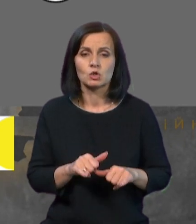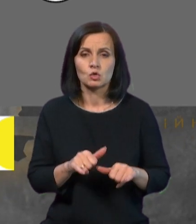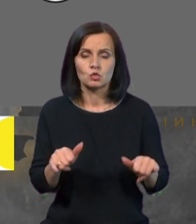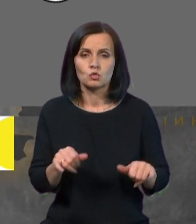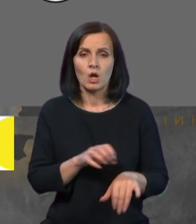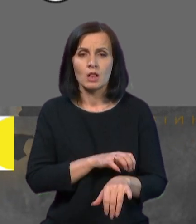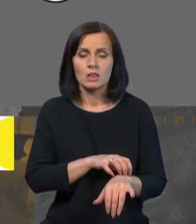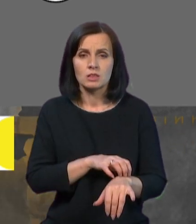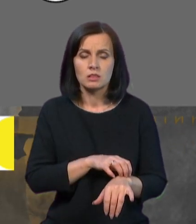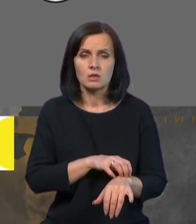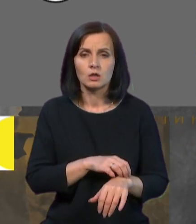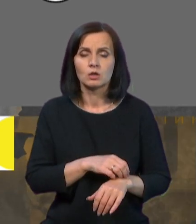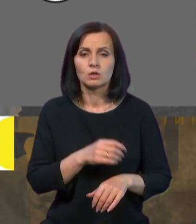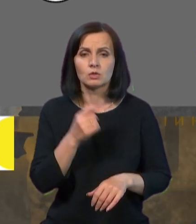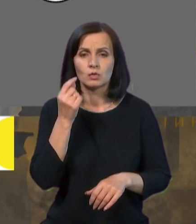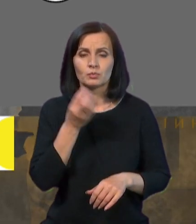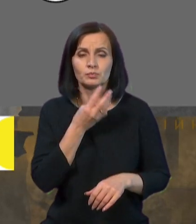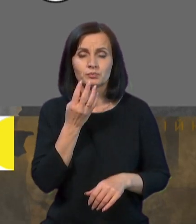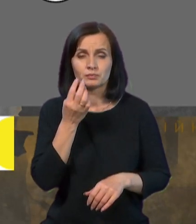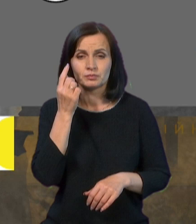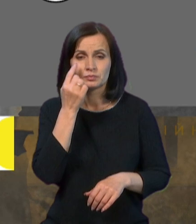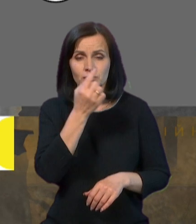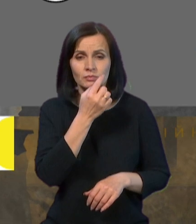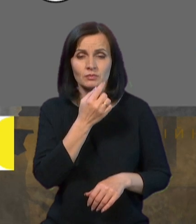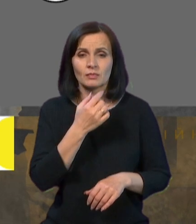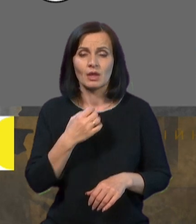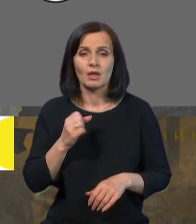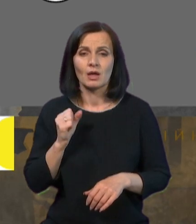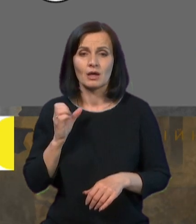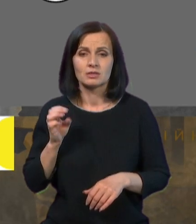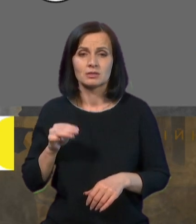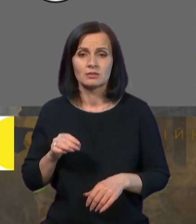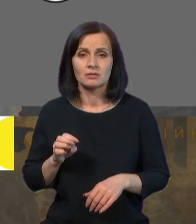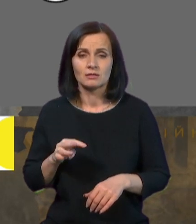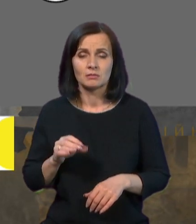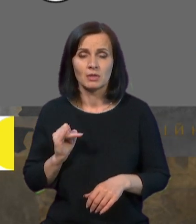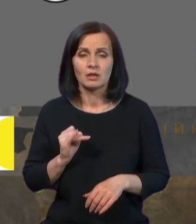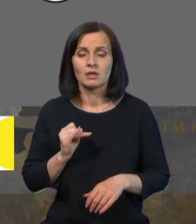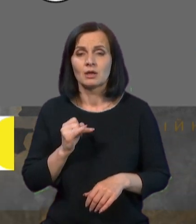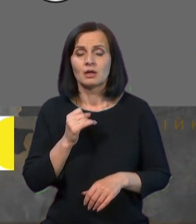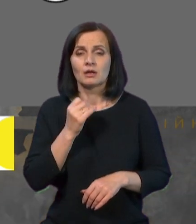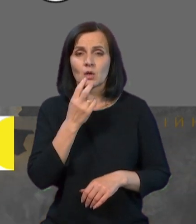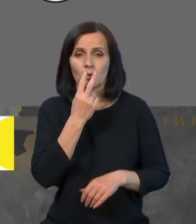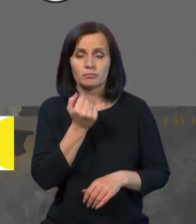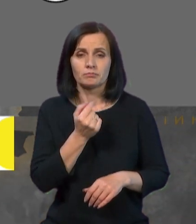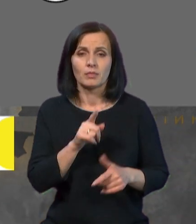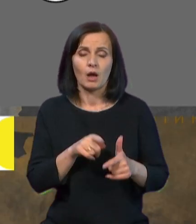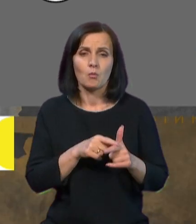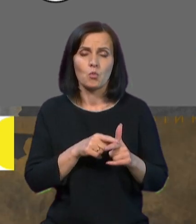алергічного кон'юнктивіту, риніту, бронхіальної астми чи алергічних нашкірових захворювань.